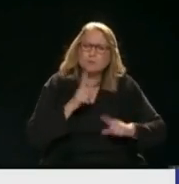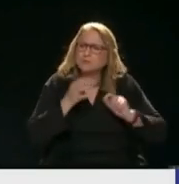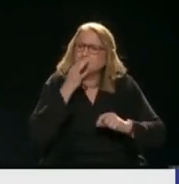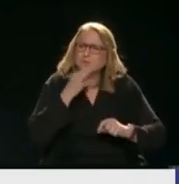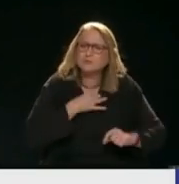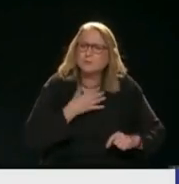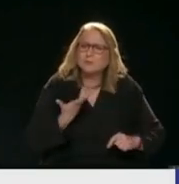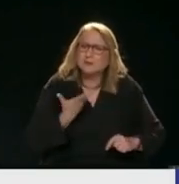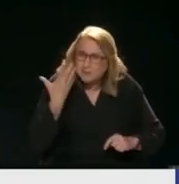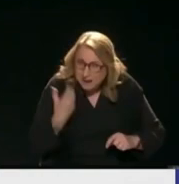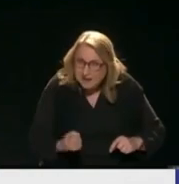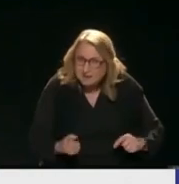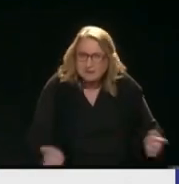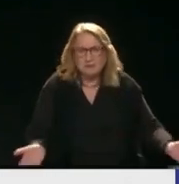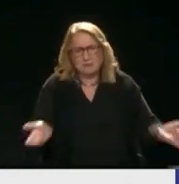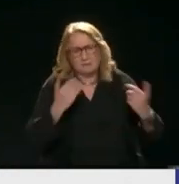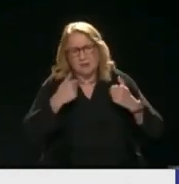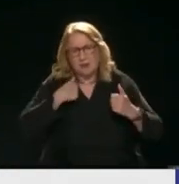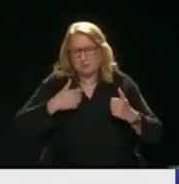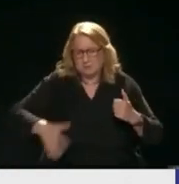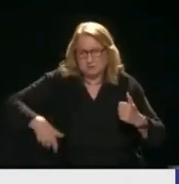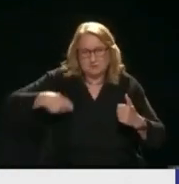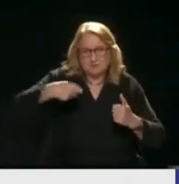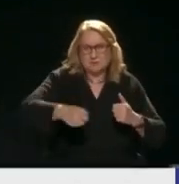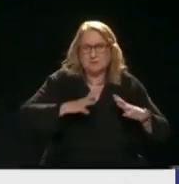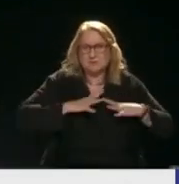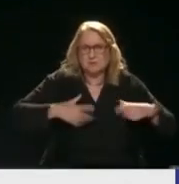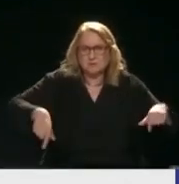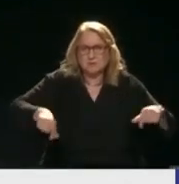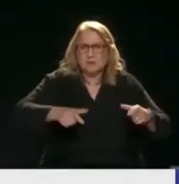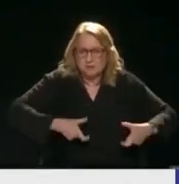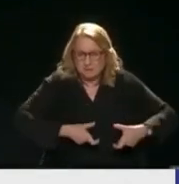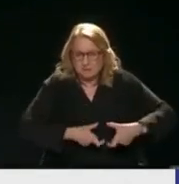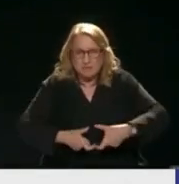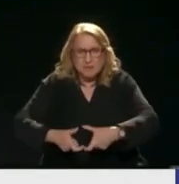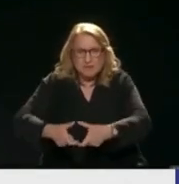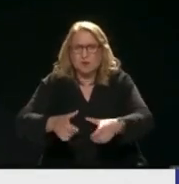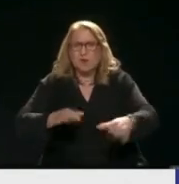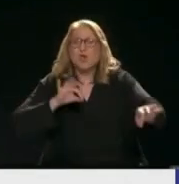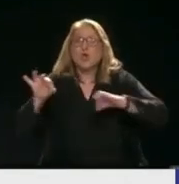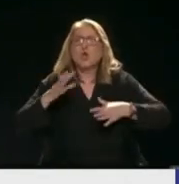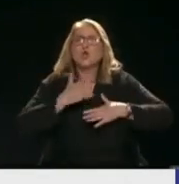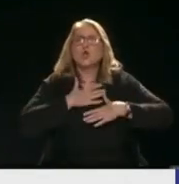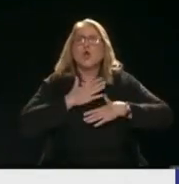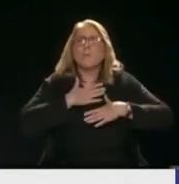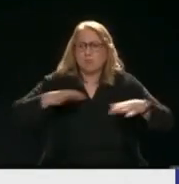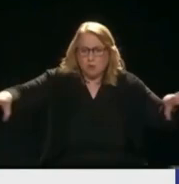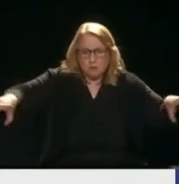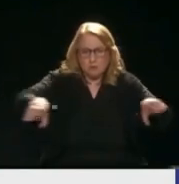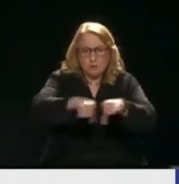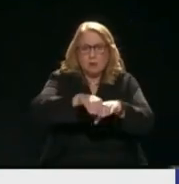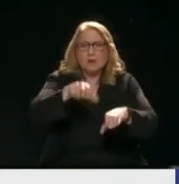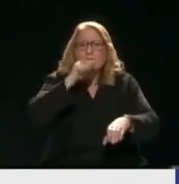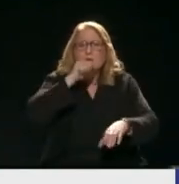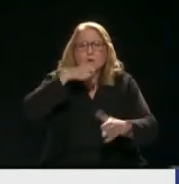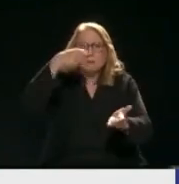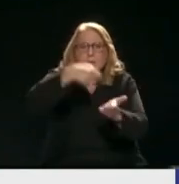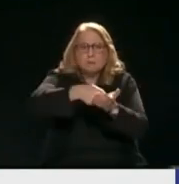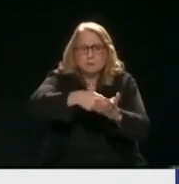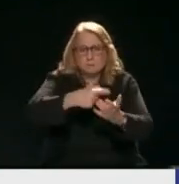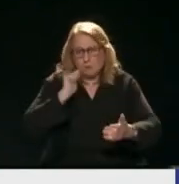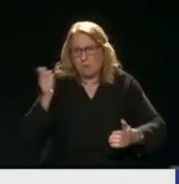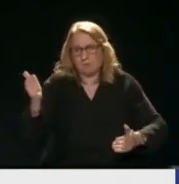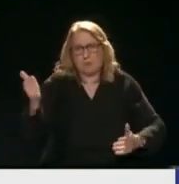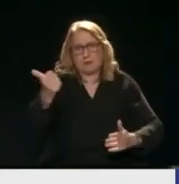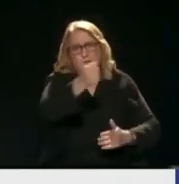ένας που έκανε σύνδεση πλήρωσε τη σύνδεσή του Ή δεν κάνει όλο αυτός Κάθε ένας που έβανε στο οικοπεδό του Ή στο σπίτι του πλήρωσαμε Άρα τις σωλήνες μας στο δίκτυο Το